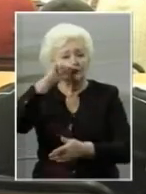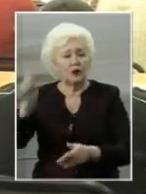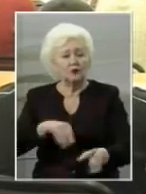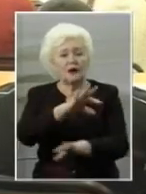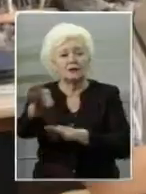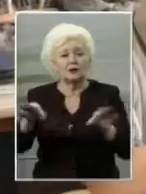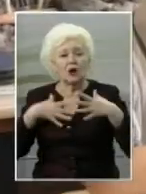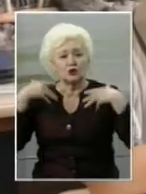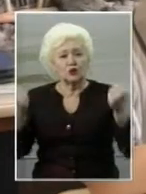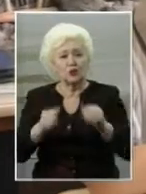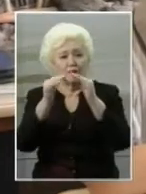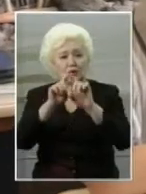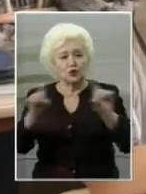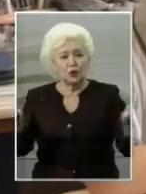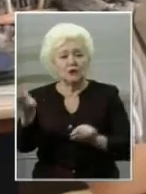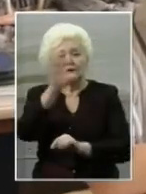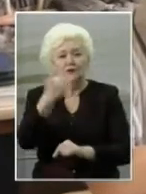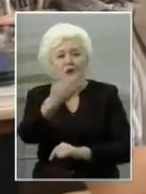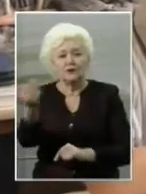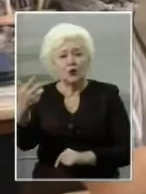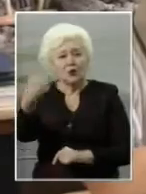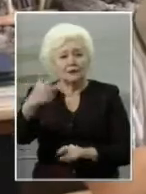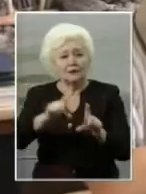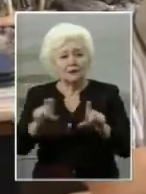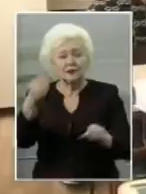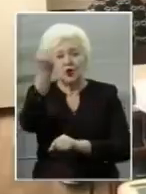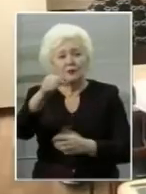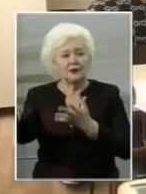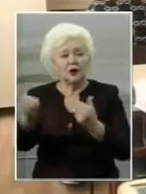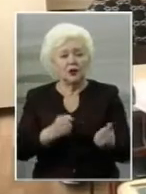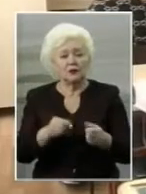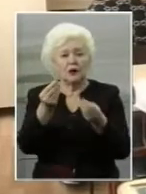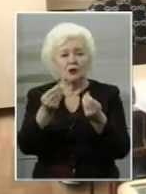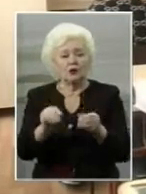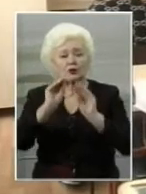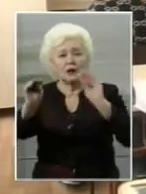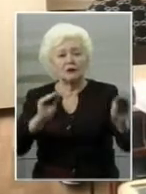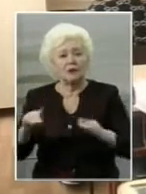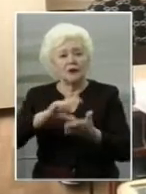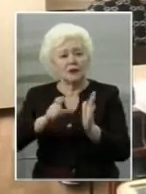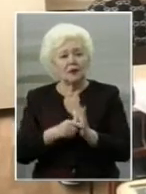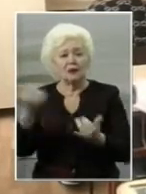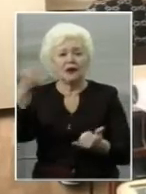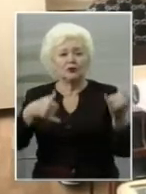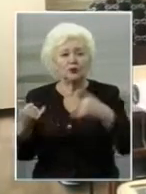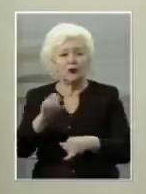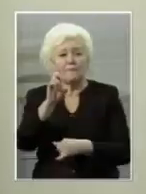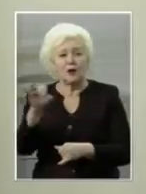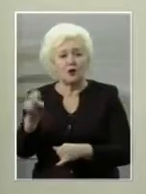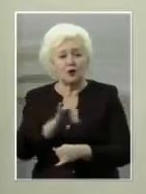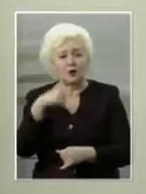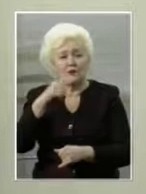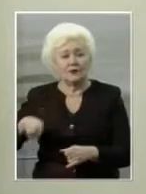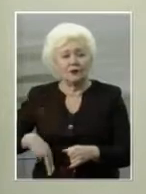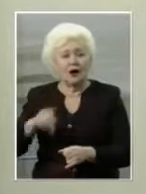проєкті «Здорова школа». Всього в ньому 30 шкіл. Переможець отримає гроші на облаштування кабінетів хімії і біології, говорить